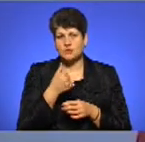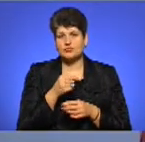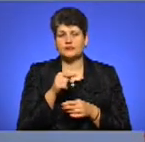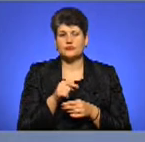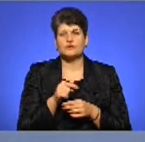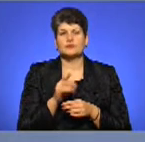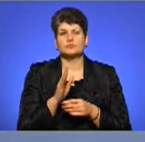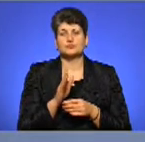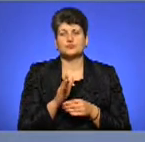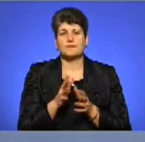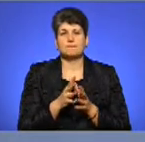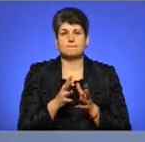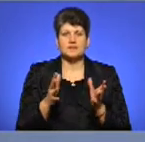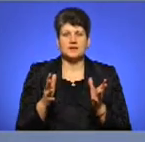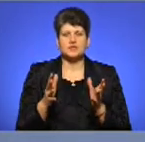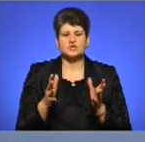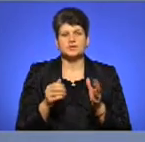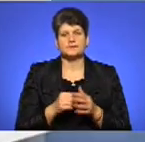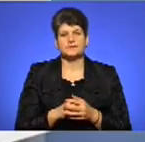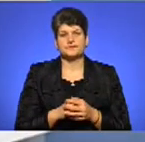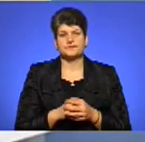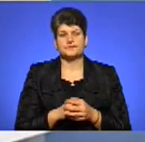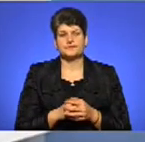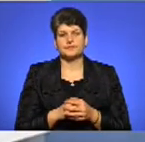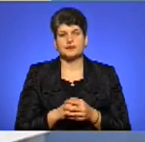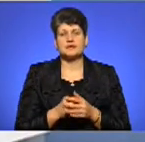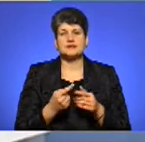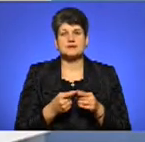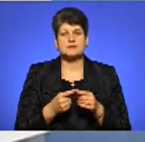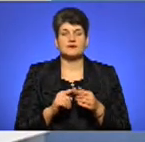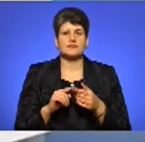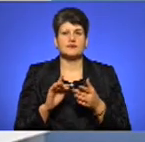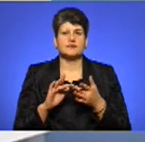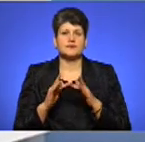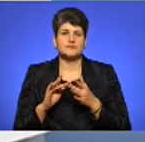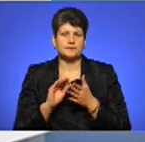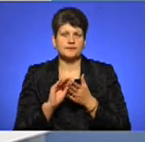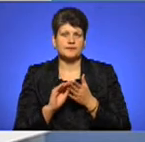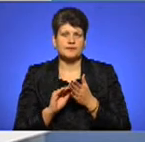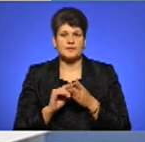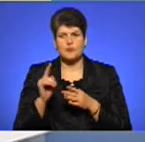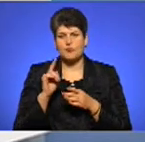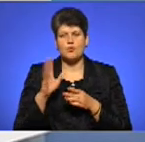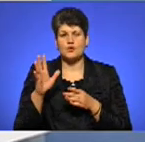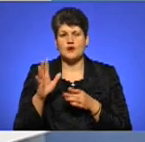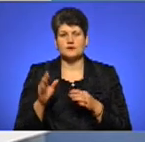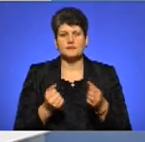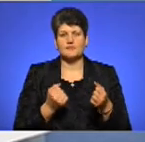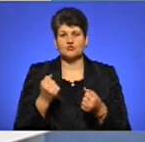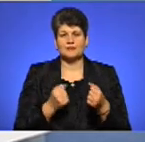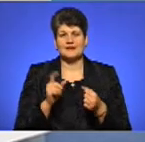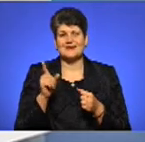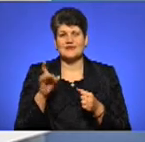буде більший навіть, як минулий. От, власне, за даному сайту Автоконсалтинг, найпопулярнішими автомобілями на так званих